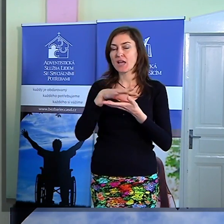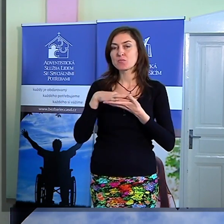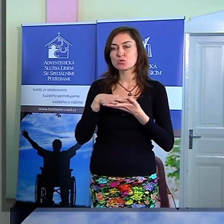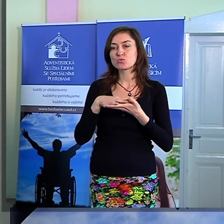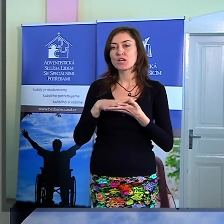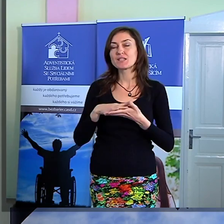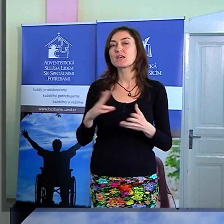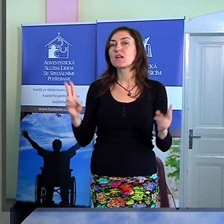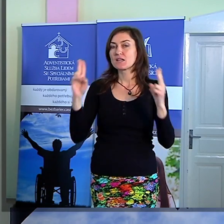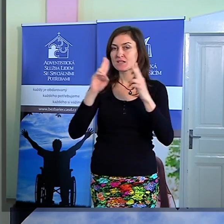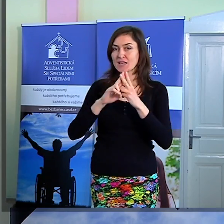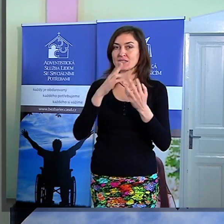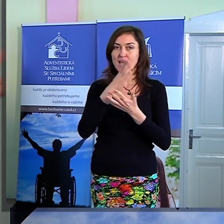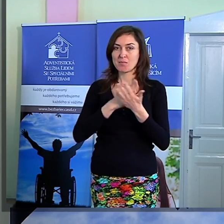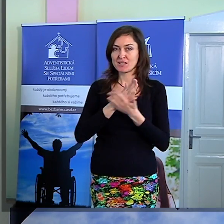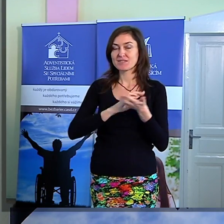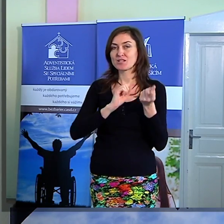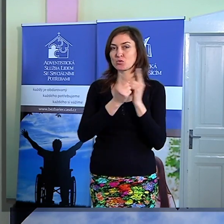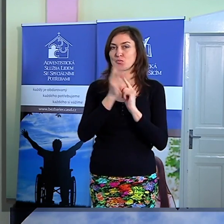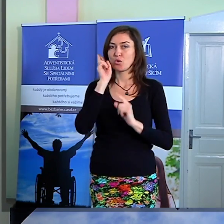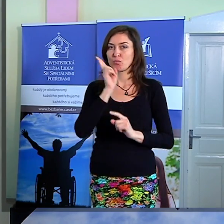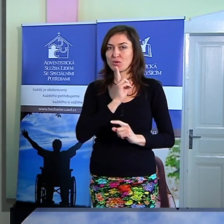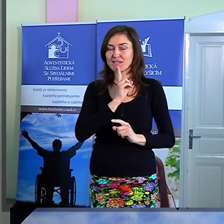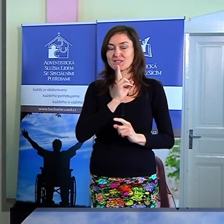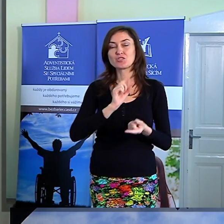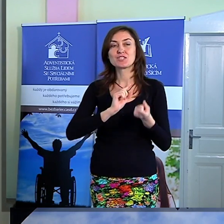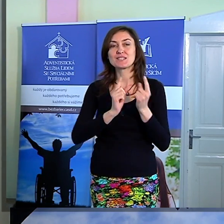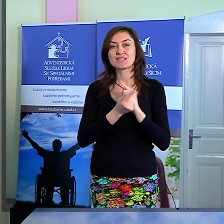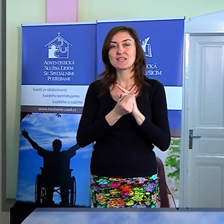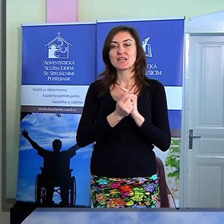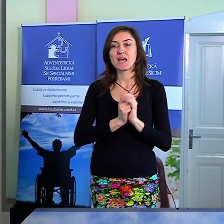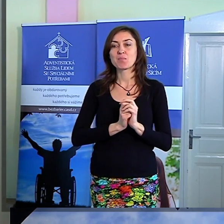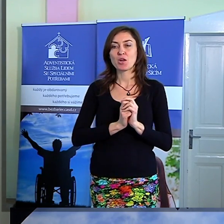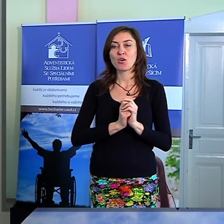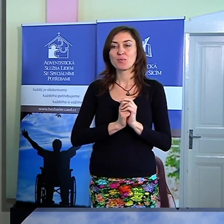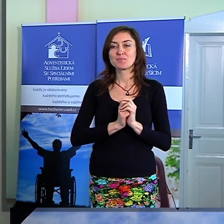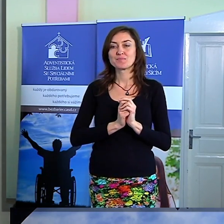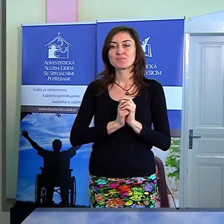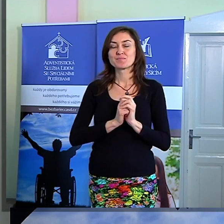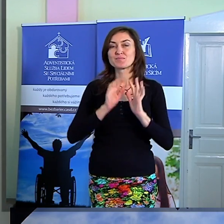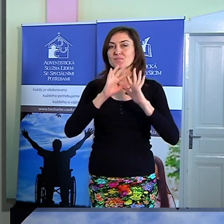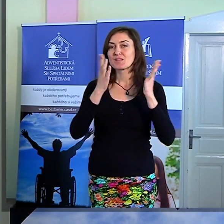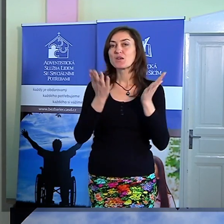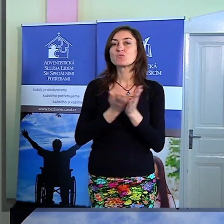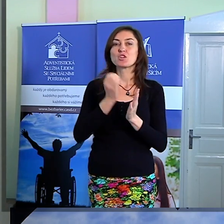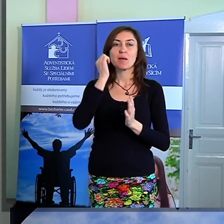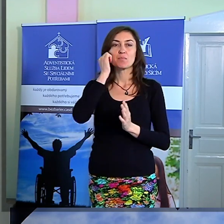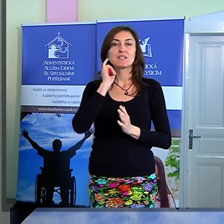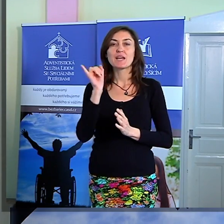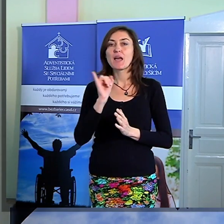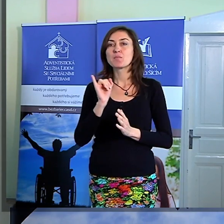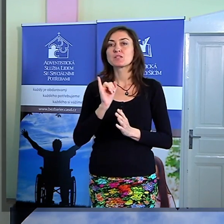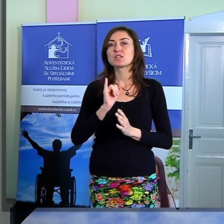službou pro neslyšící, ale pro i všem lidem, které mají speciální